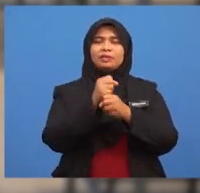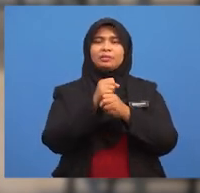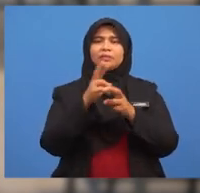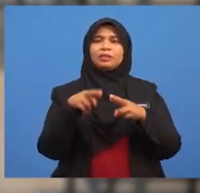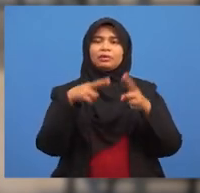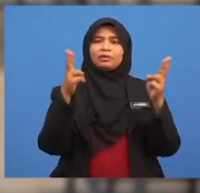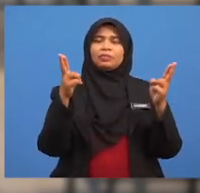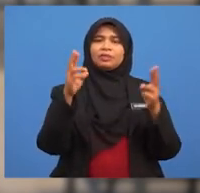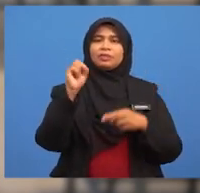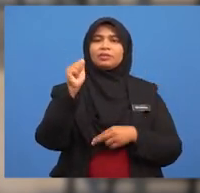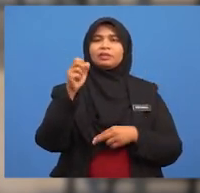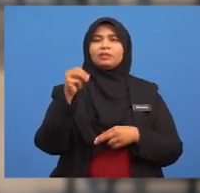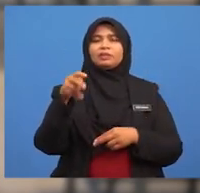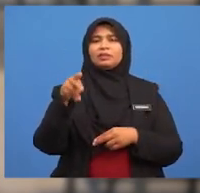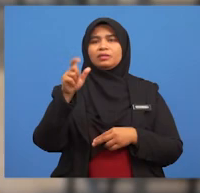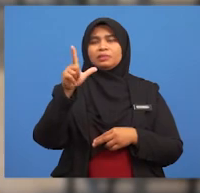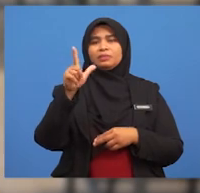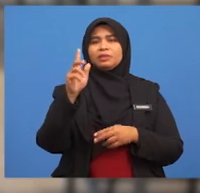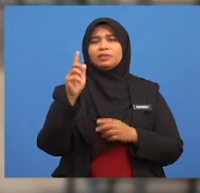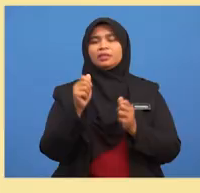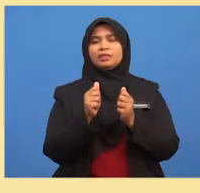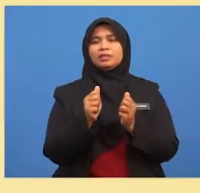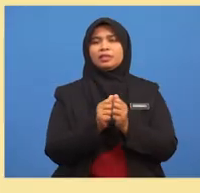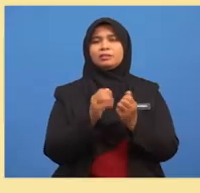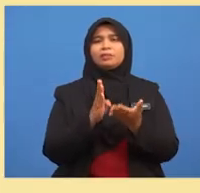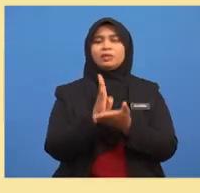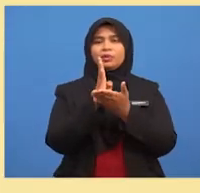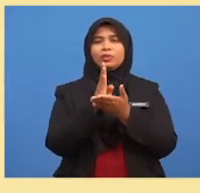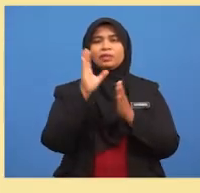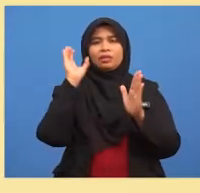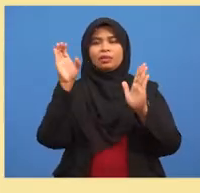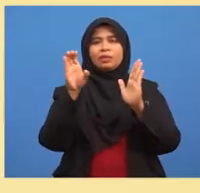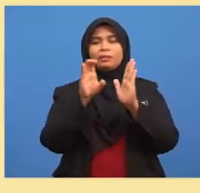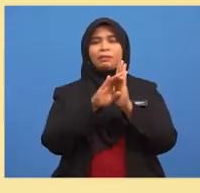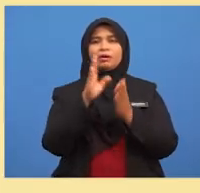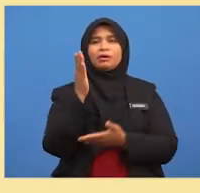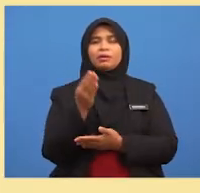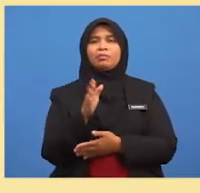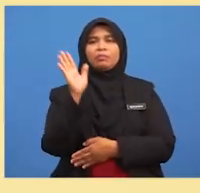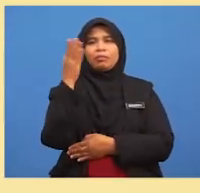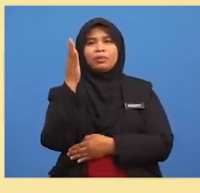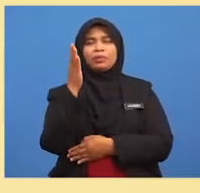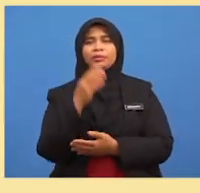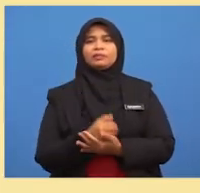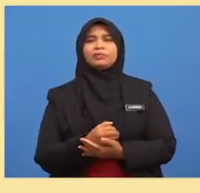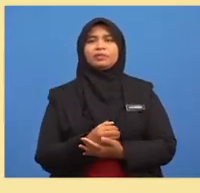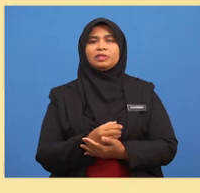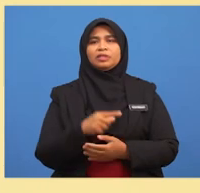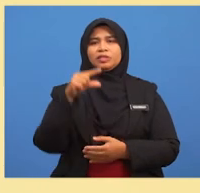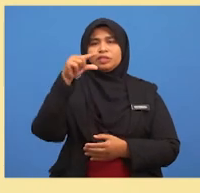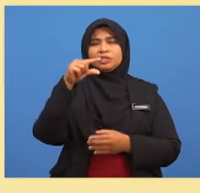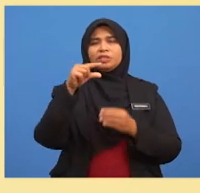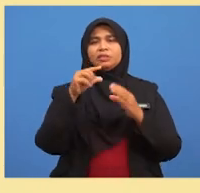sampel dengan bantuan gambar rajah pokok Katakan huruf G besar mewakili gambar